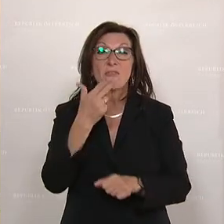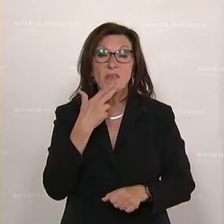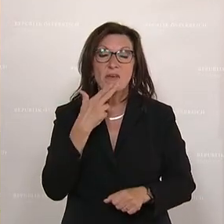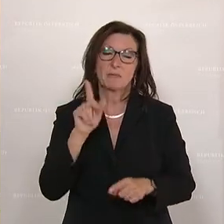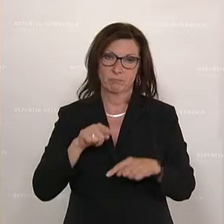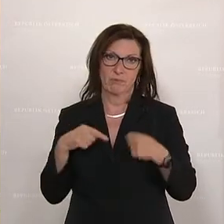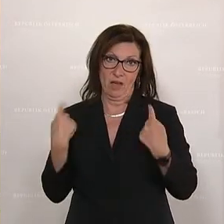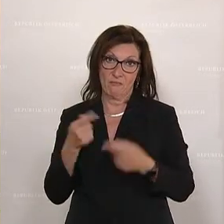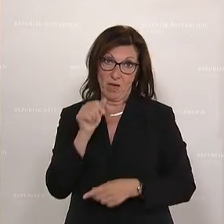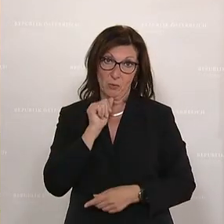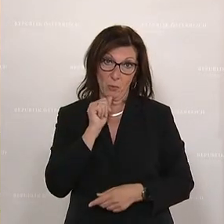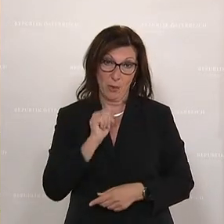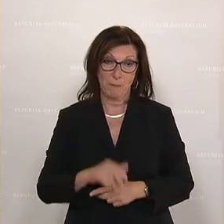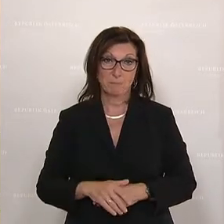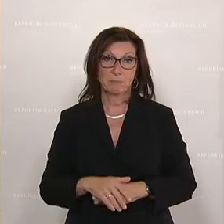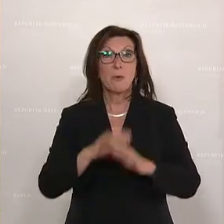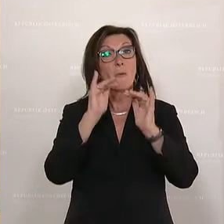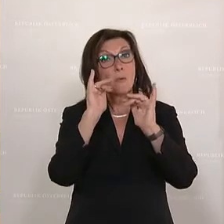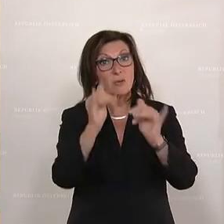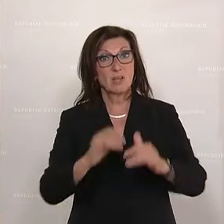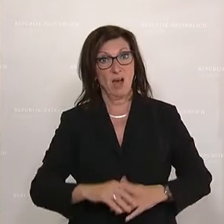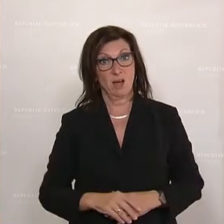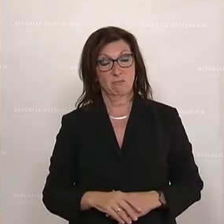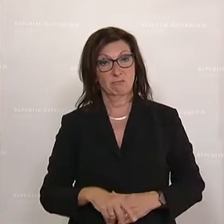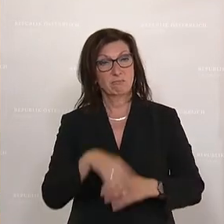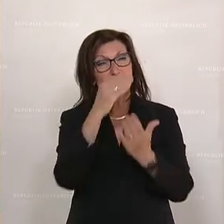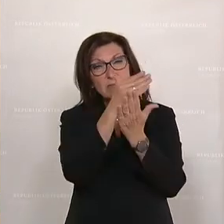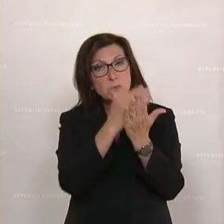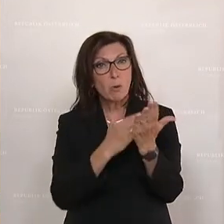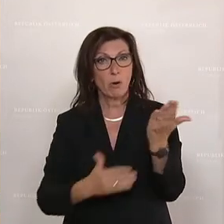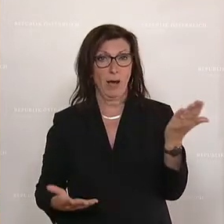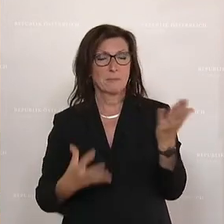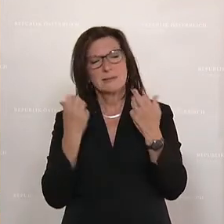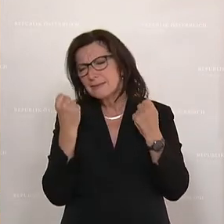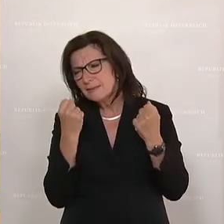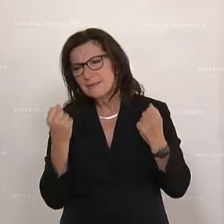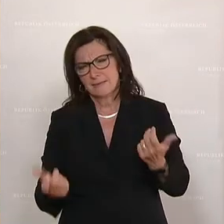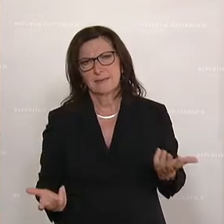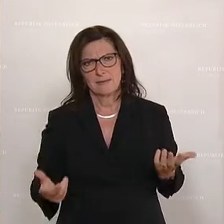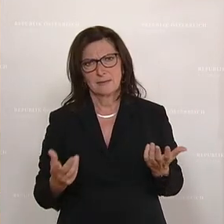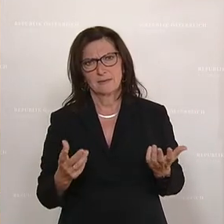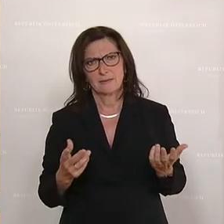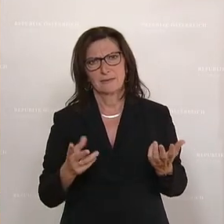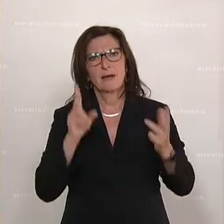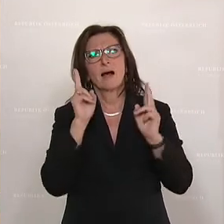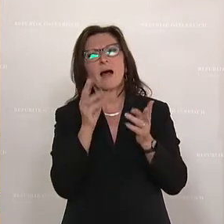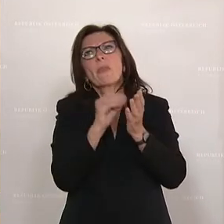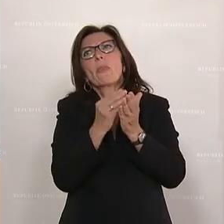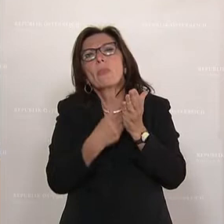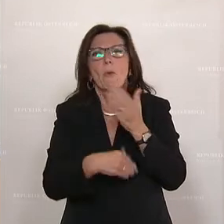dieses Programm könnte mit Sicherheit noch etwas ökologischer sein.